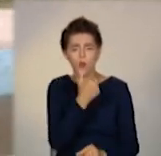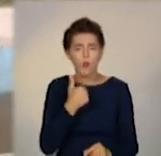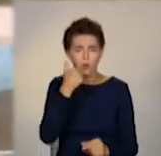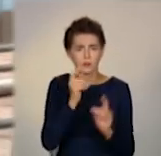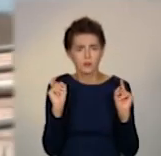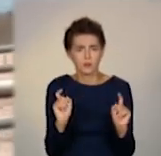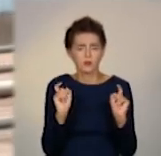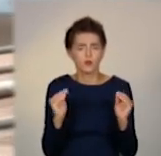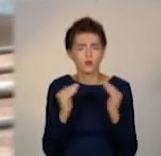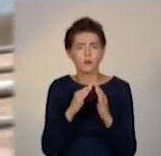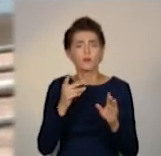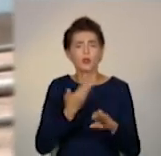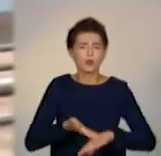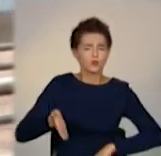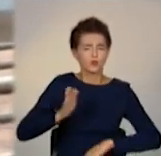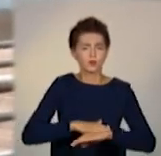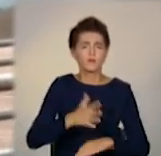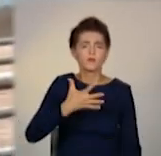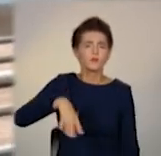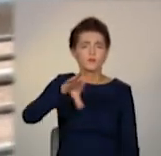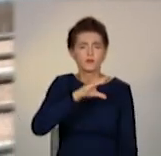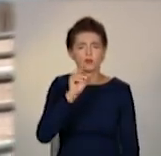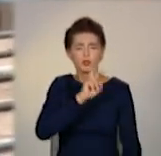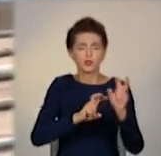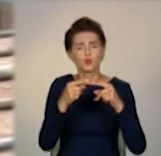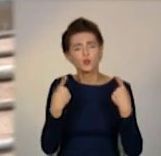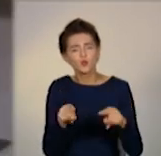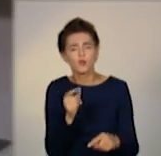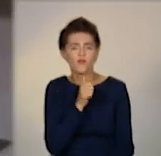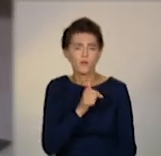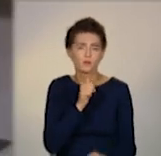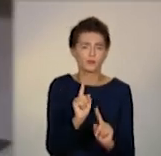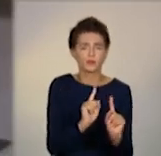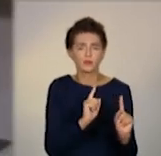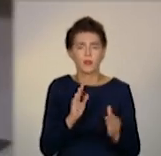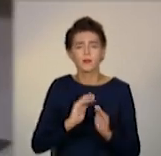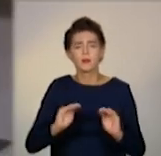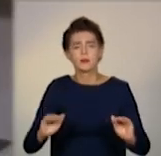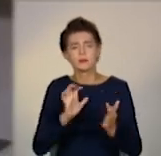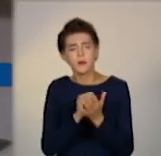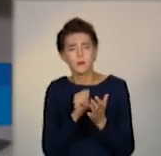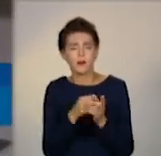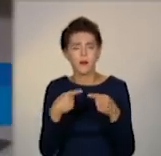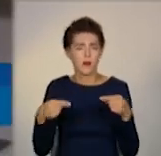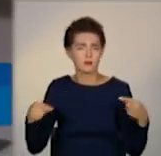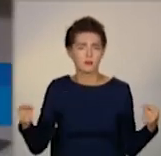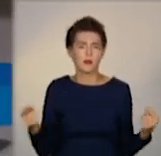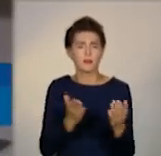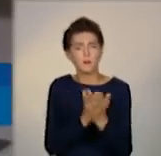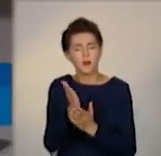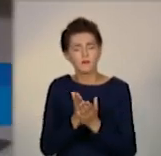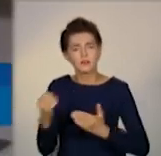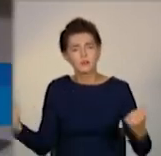одного закладу особливо важко. Для решти шукають інші варіанти. Де займаються діти, різними видами